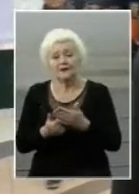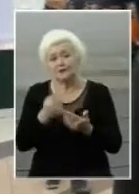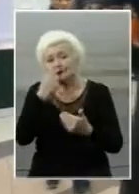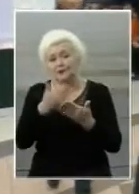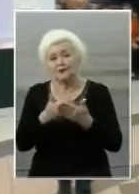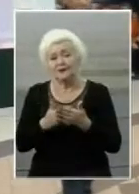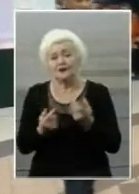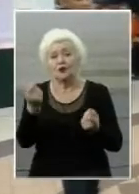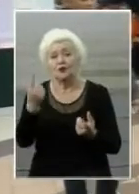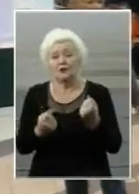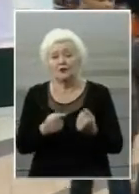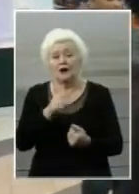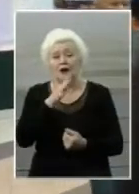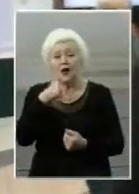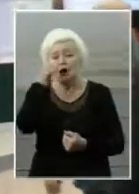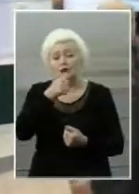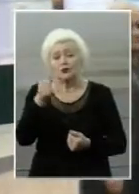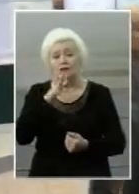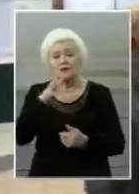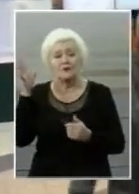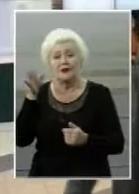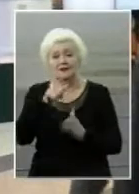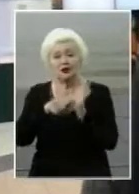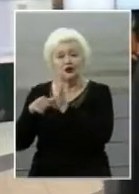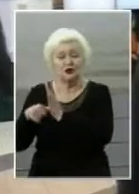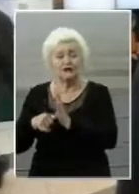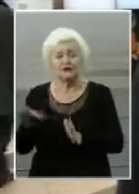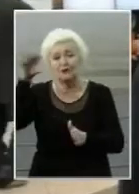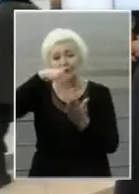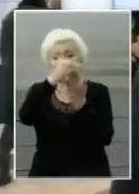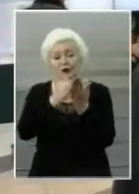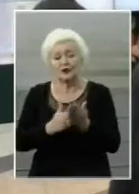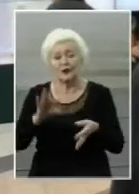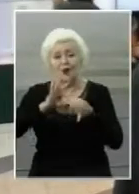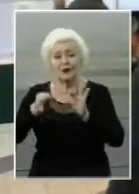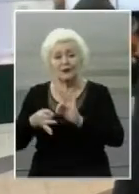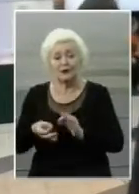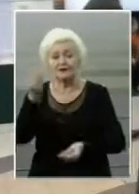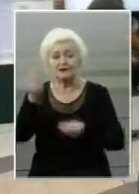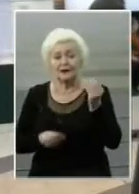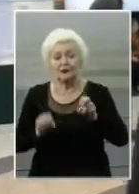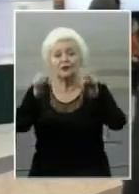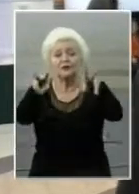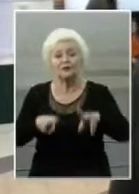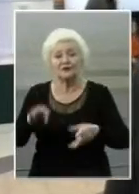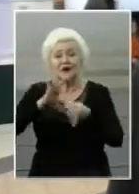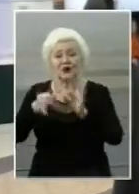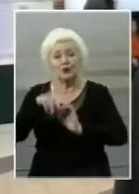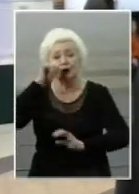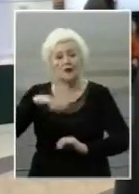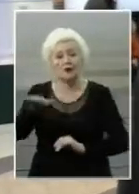років 5-6 назад, введений в програму паралімпійських ігор, програму спеціальної Олімпіади України,